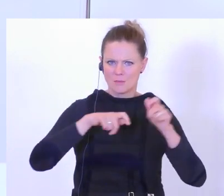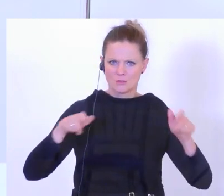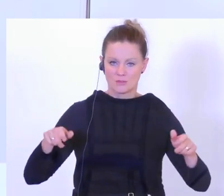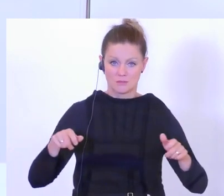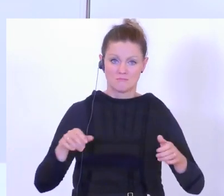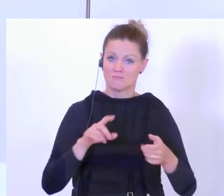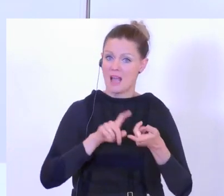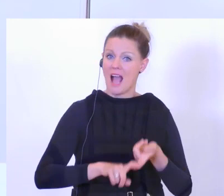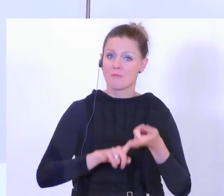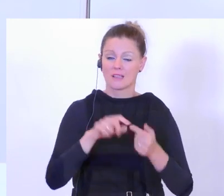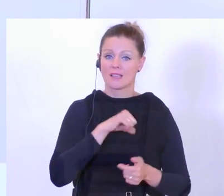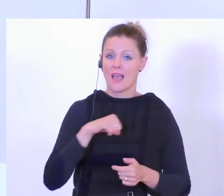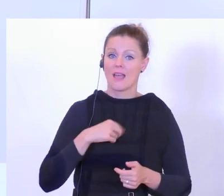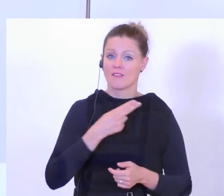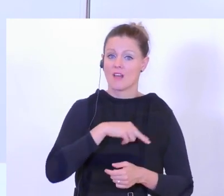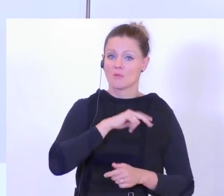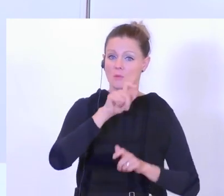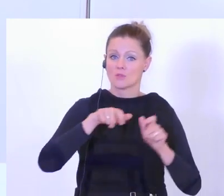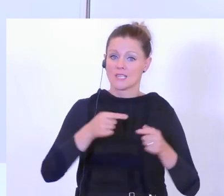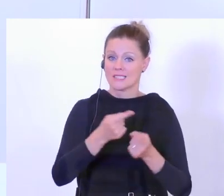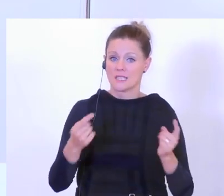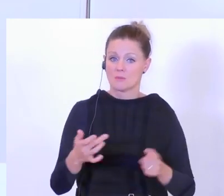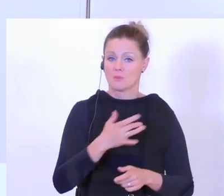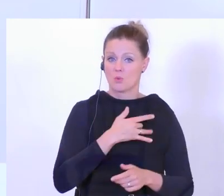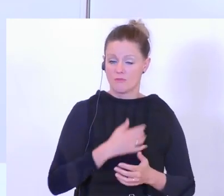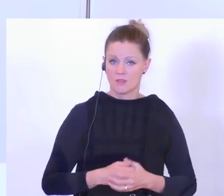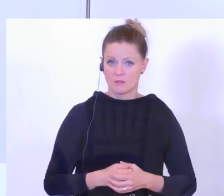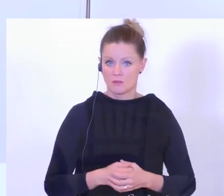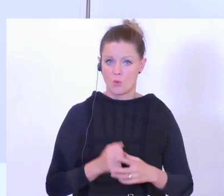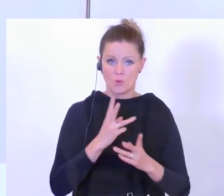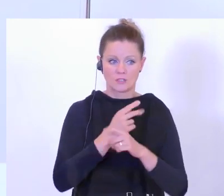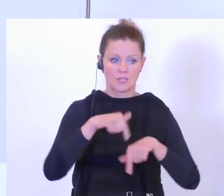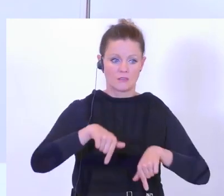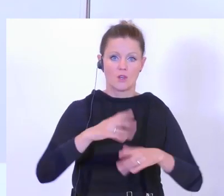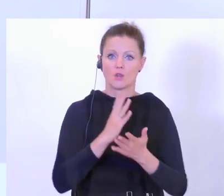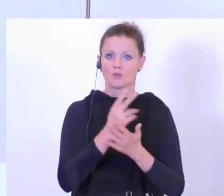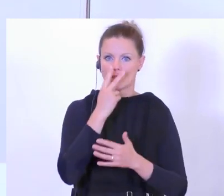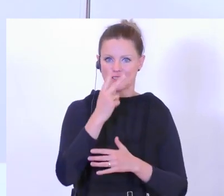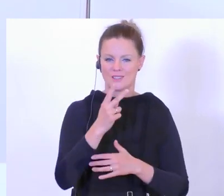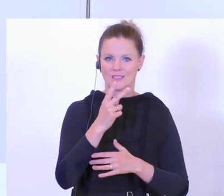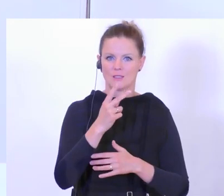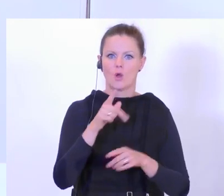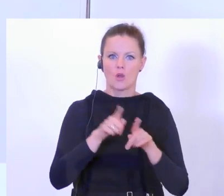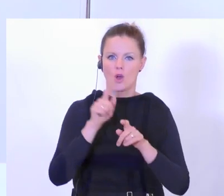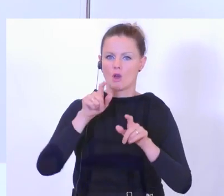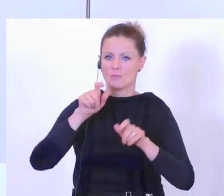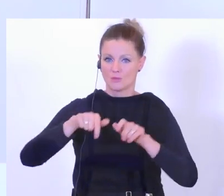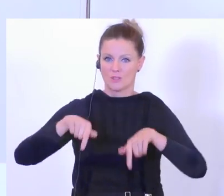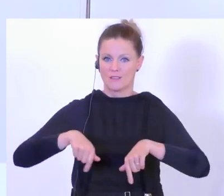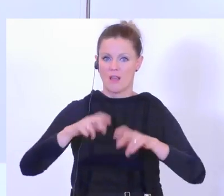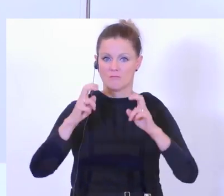Eigenverantwortung der Betroffenen ab. Und das hat man in Österreich auch gesehen. Die Österreicherinnen und Österreicher, die Menschen, die in Österreich leben, haben